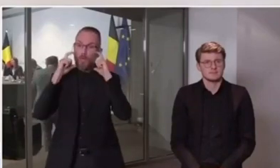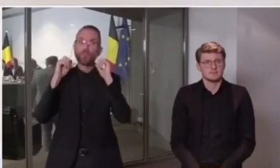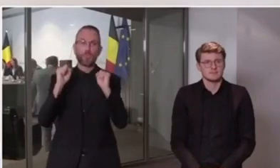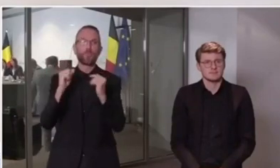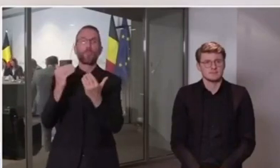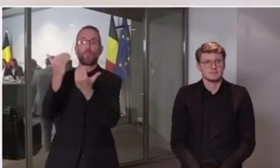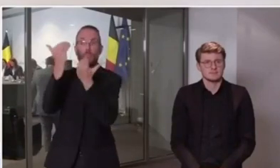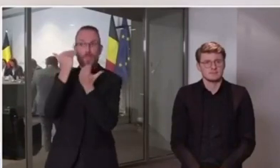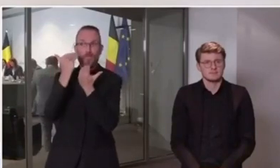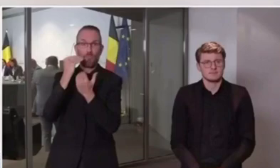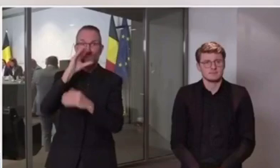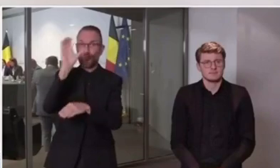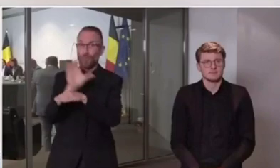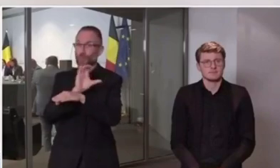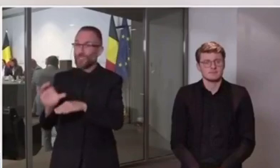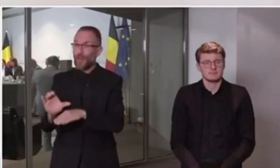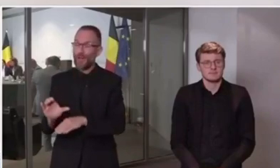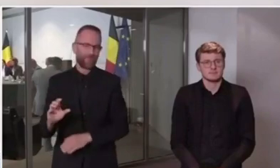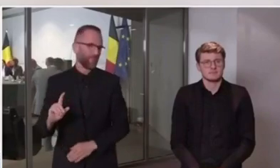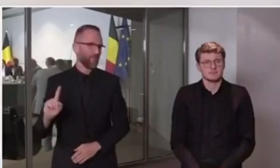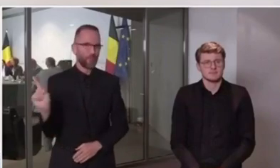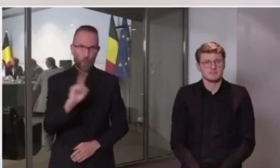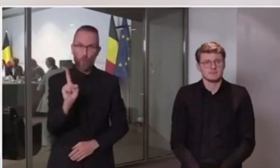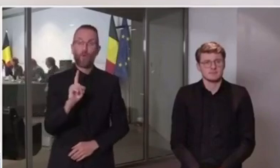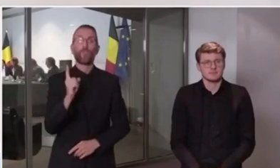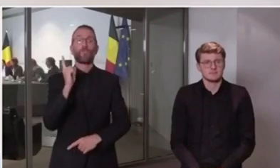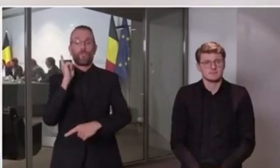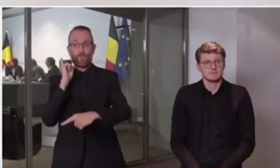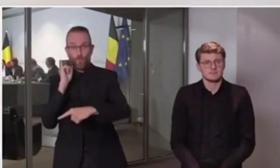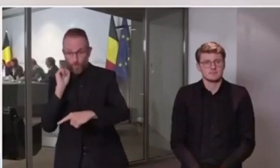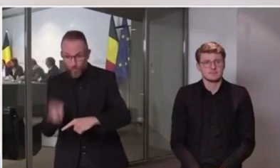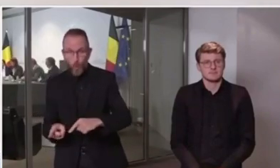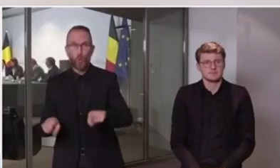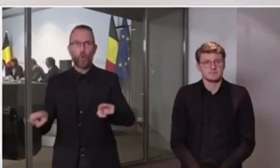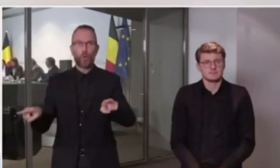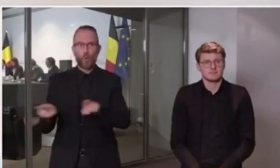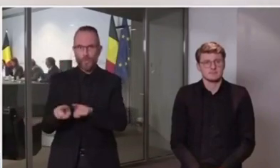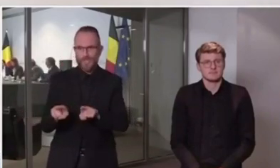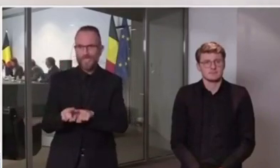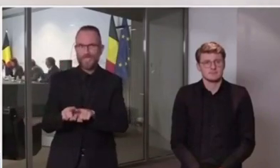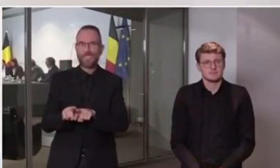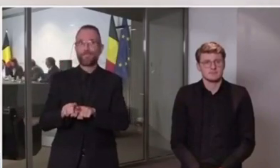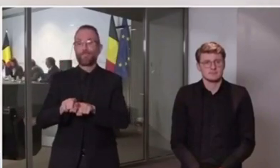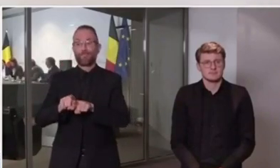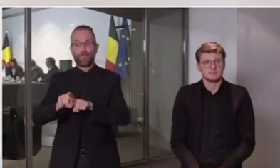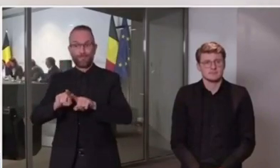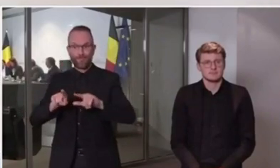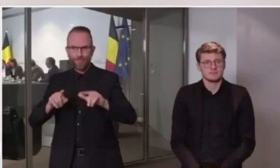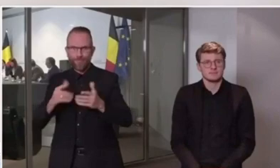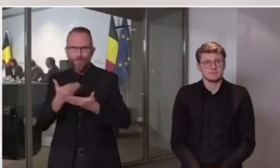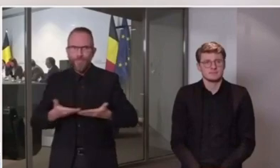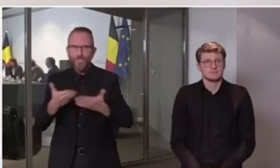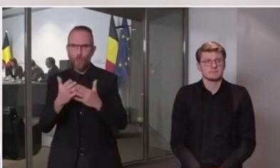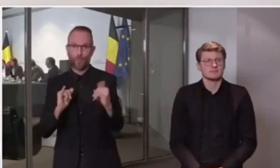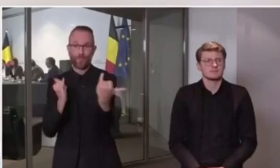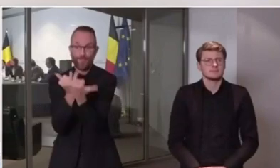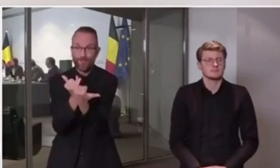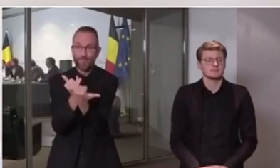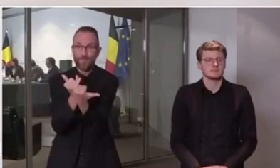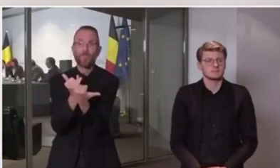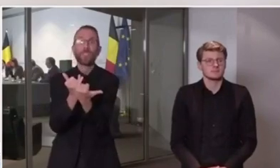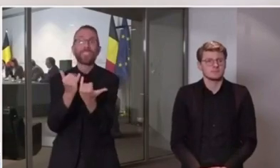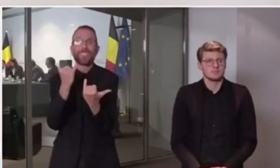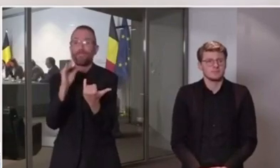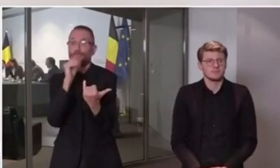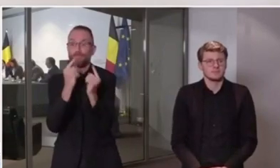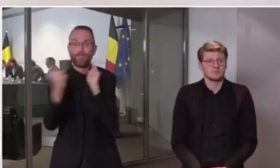être correctement utilisé et ne remplacera pas les mesures d'hygiène et de distance de sécurité. Il est clair